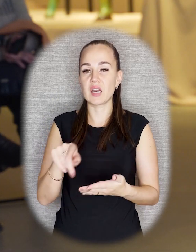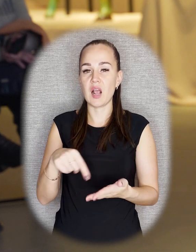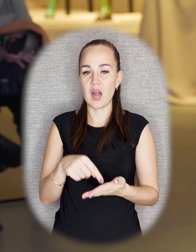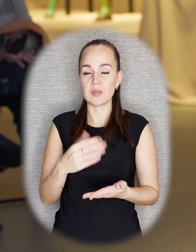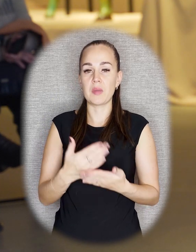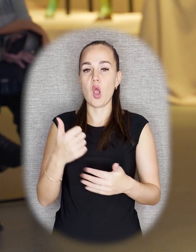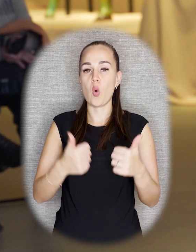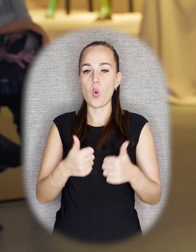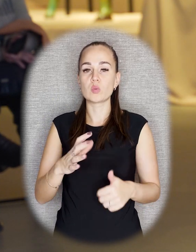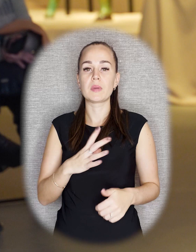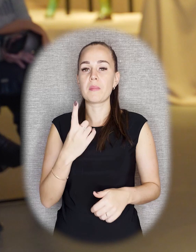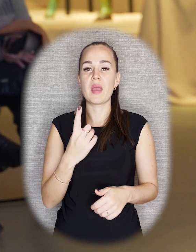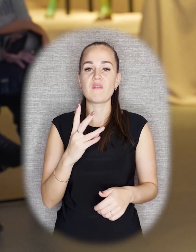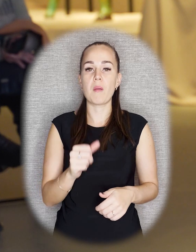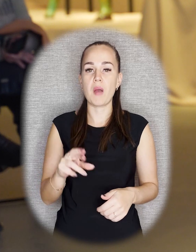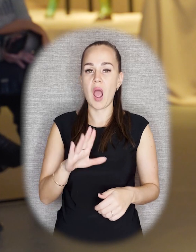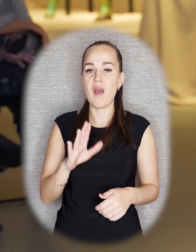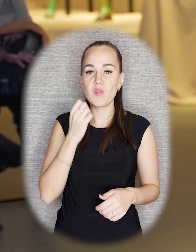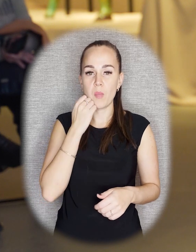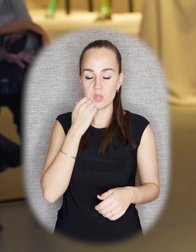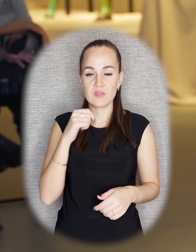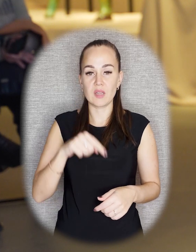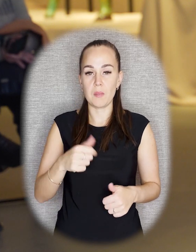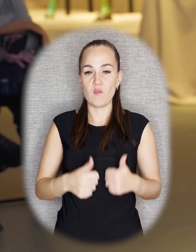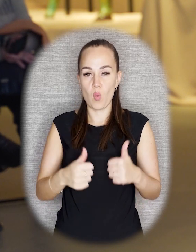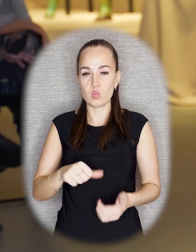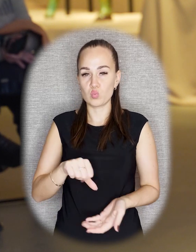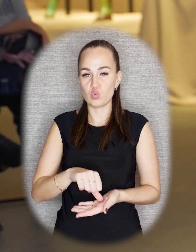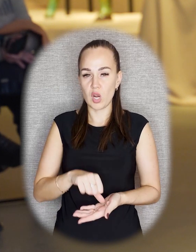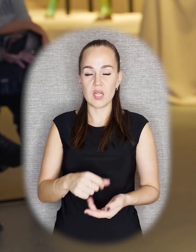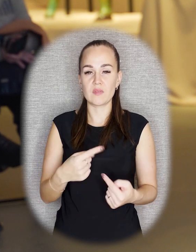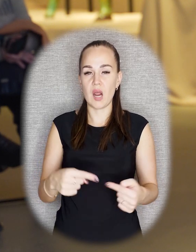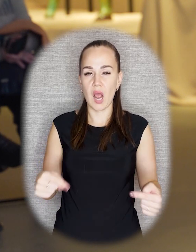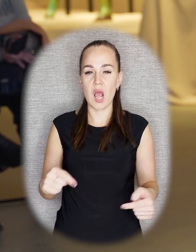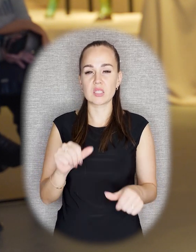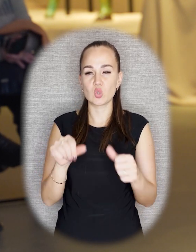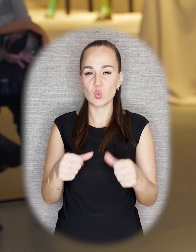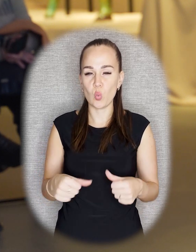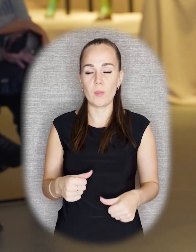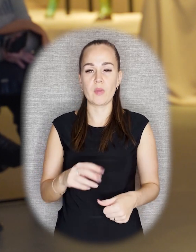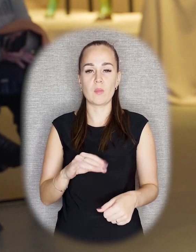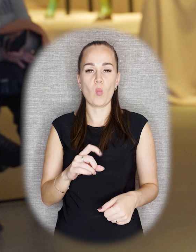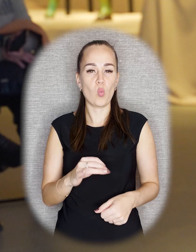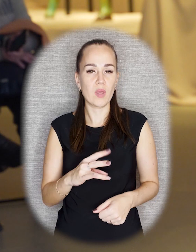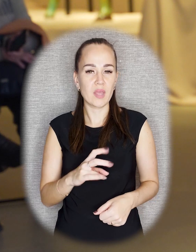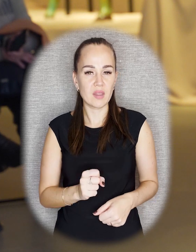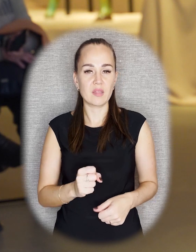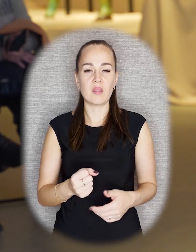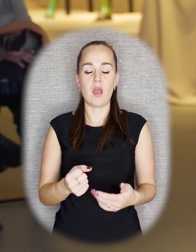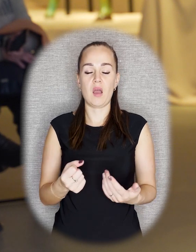конкурс к 1 мая в Москве. И в конкурсе участвуют достаточно известные скульпторы. и Мухина, и